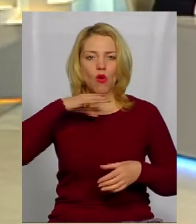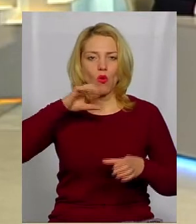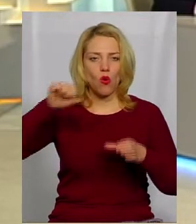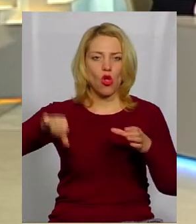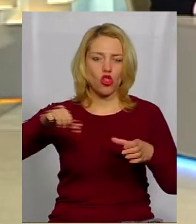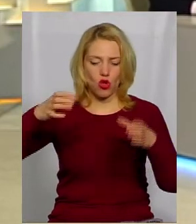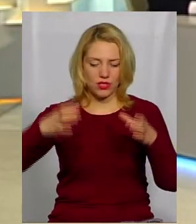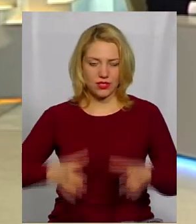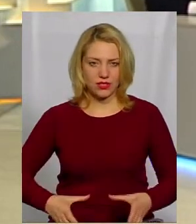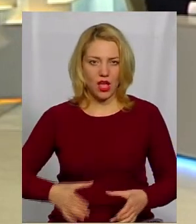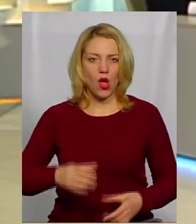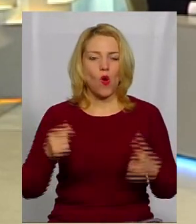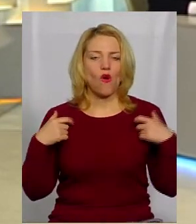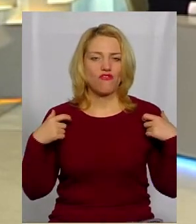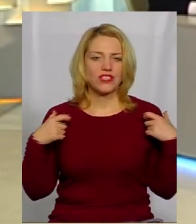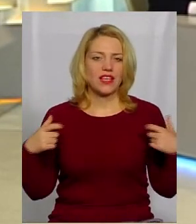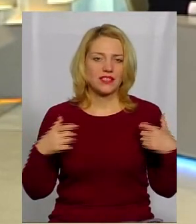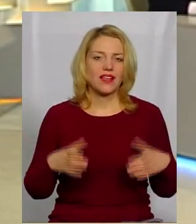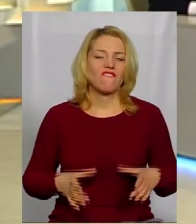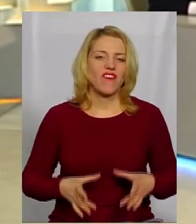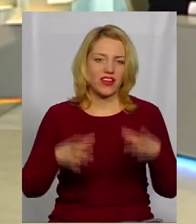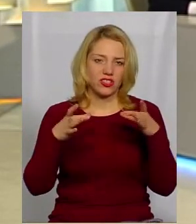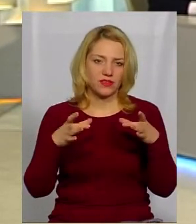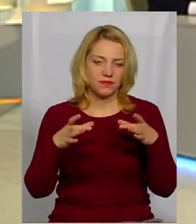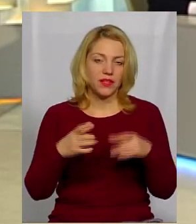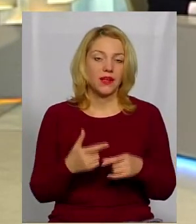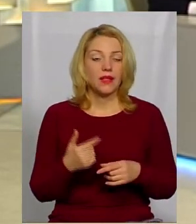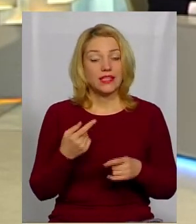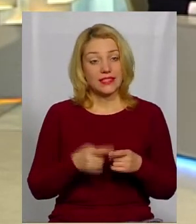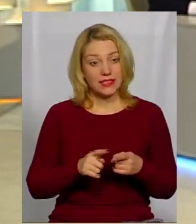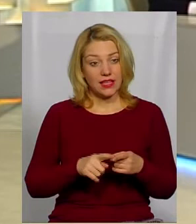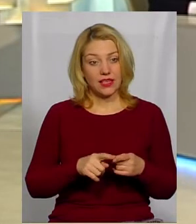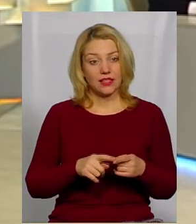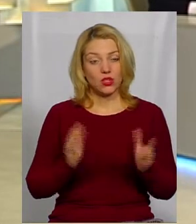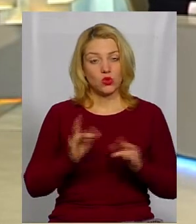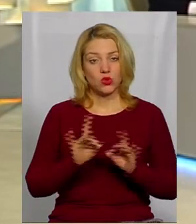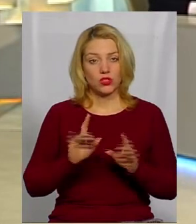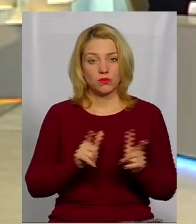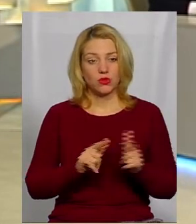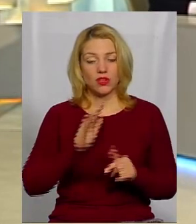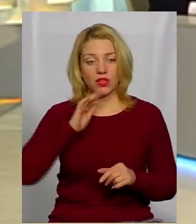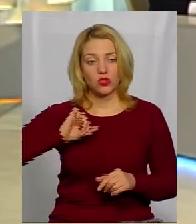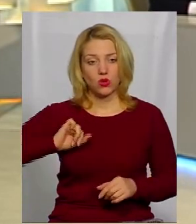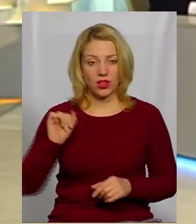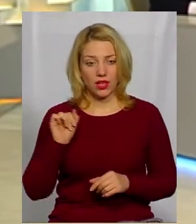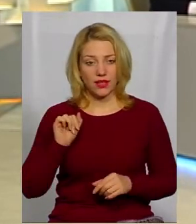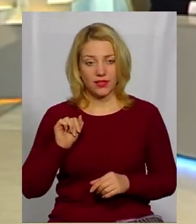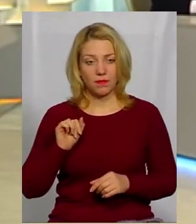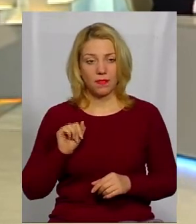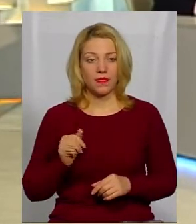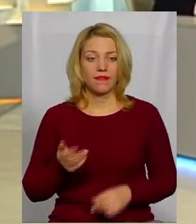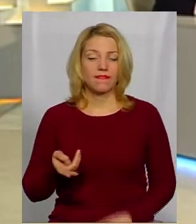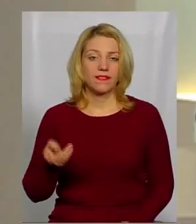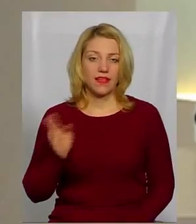вежі на території фортеці. Цей сюжет підготував наш колега Михайло Жила.